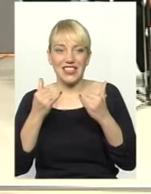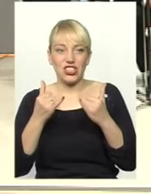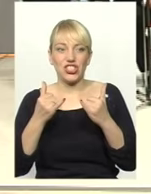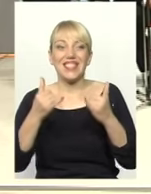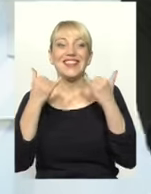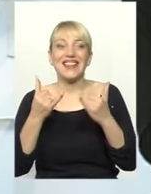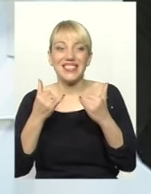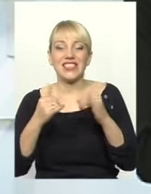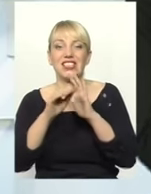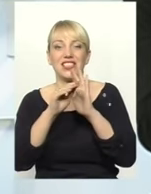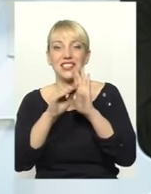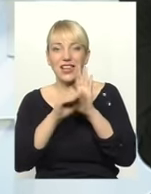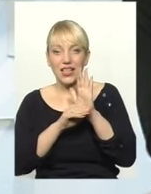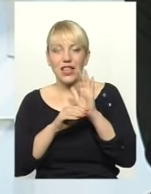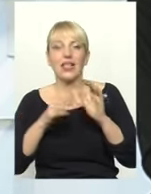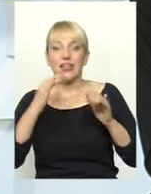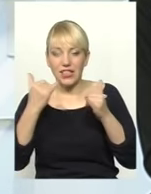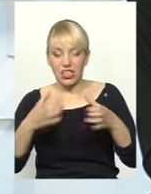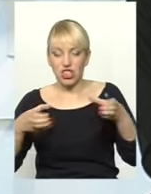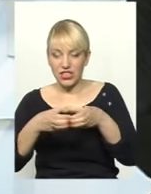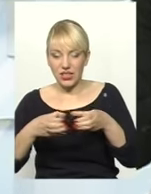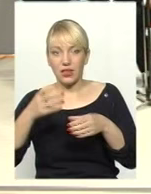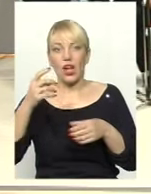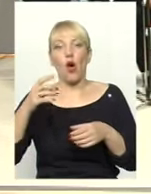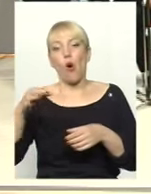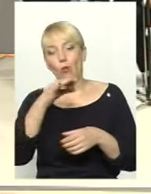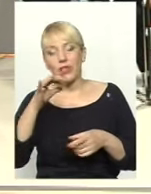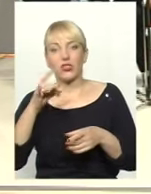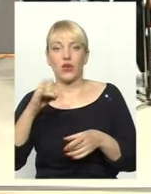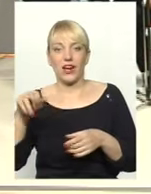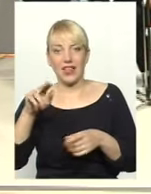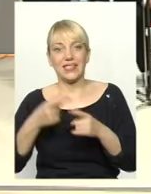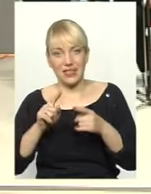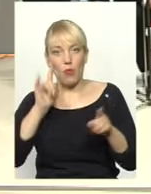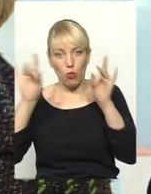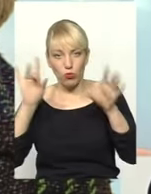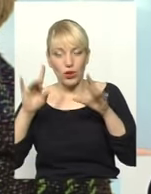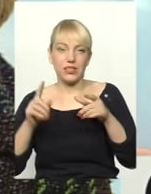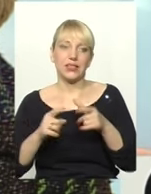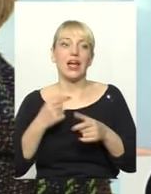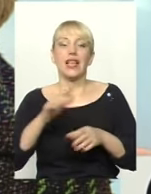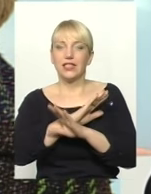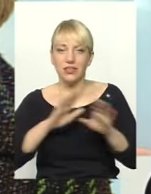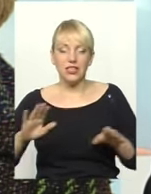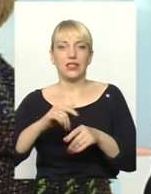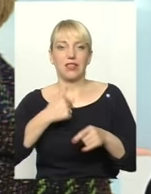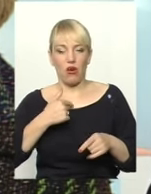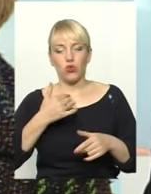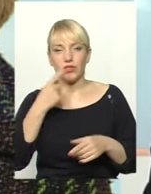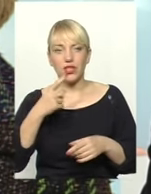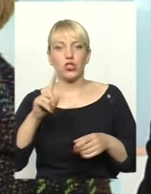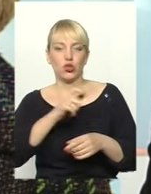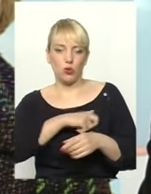Нинішні складу власної ради це популісти чи все-таки практичні? Ні, я хочу сказати, що колеги якраз вивчають питання і